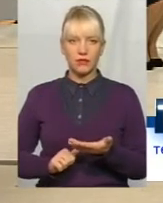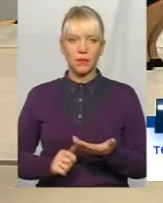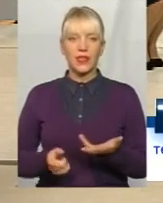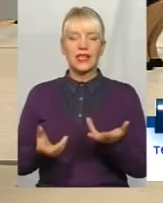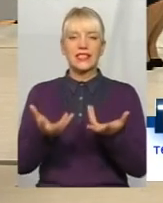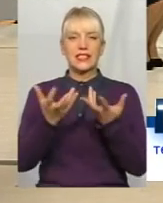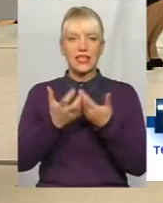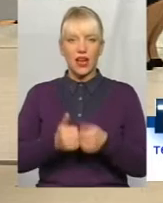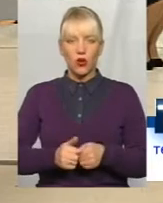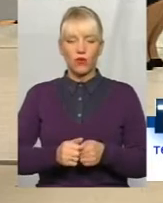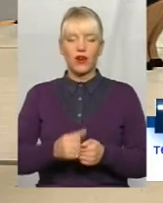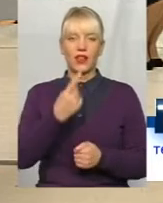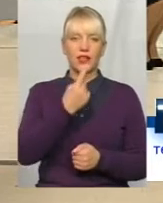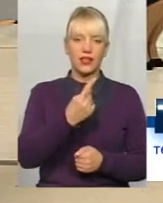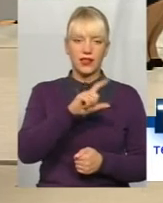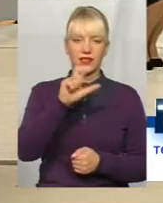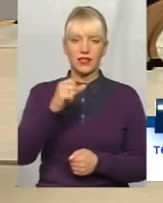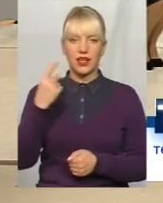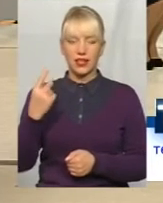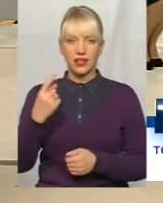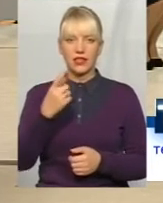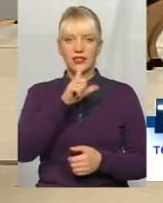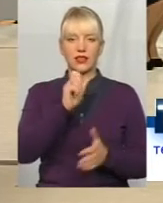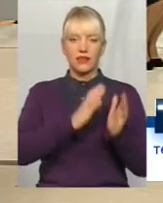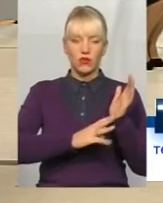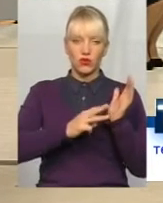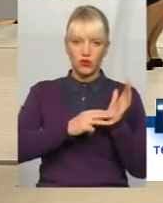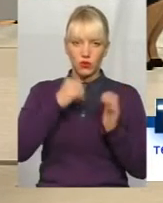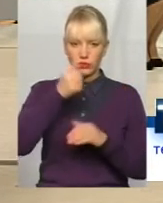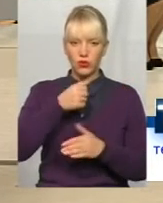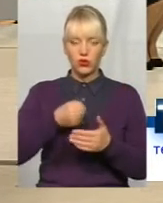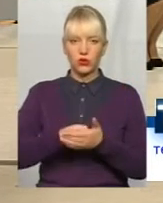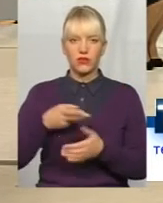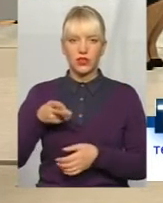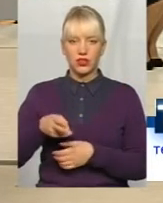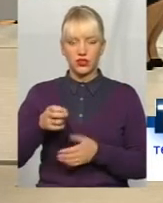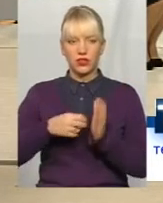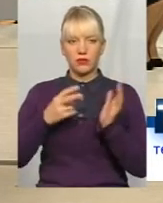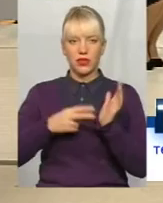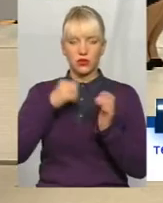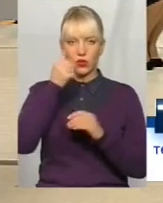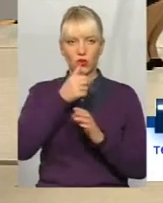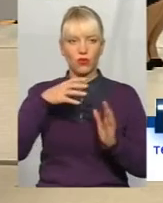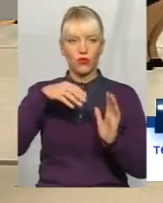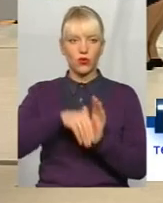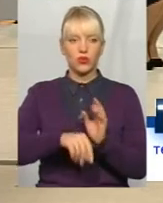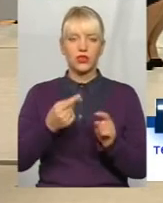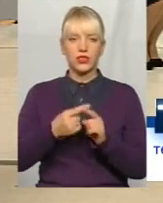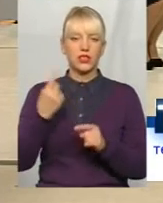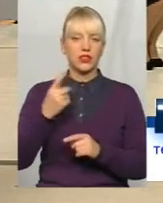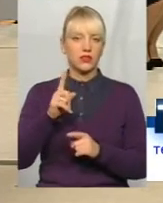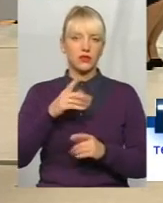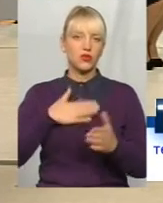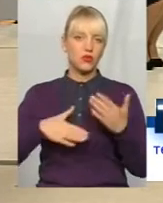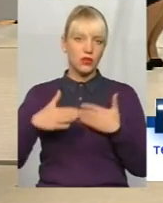зарахували рік за рік, з 1998 року до 2017 року включно. Це єдине, що радує